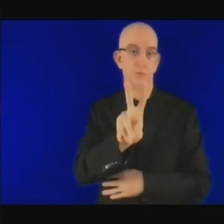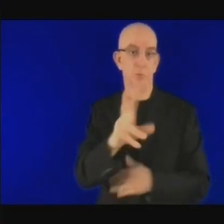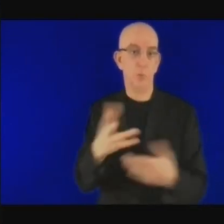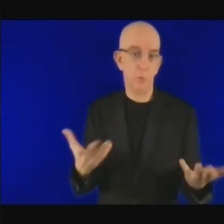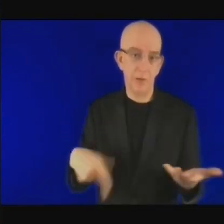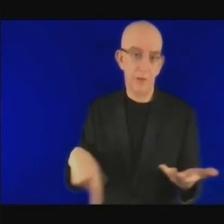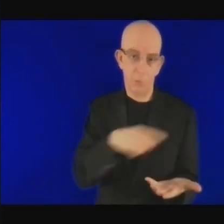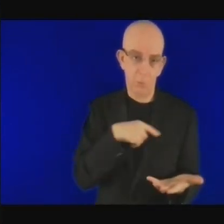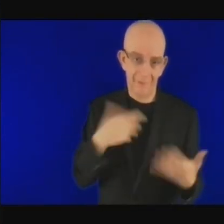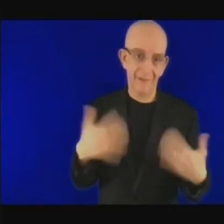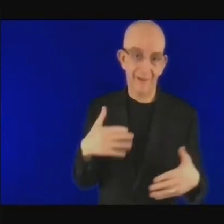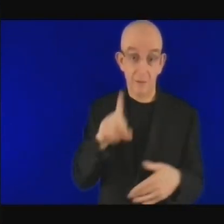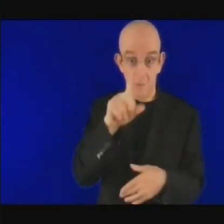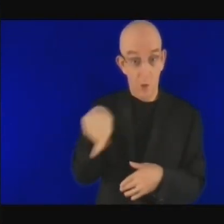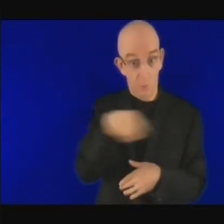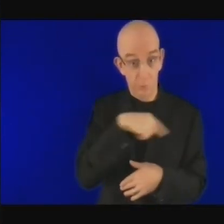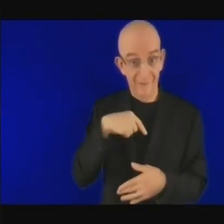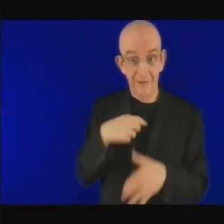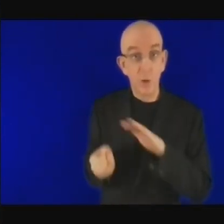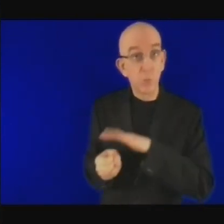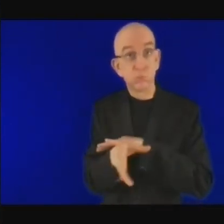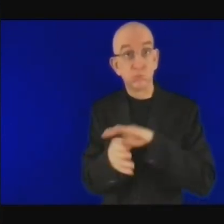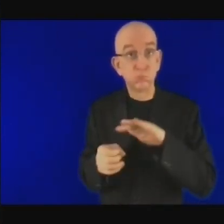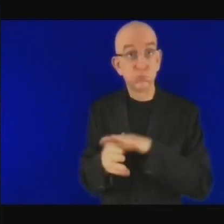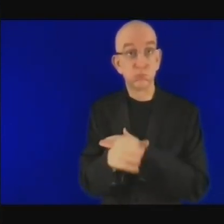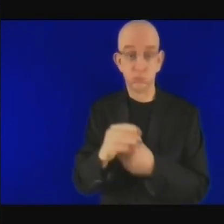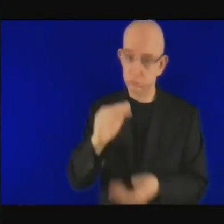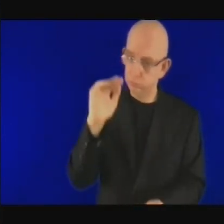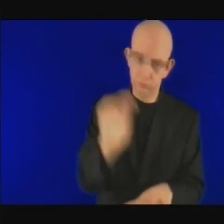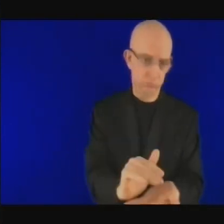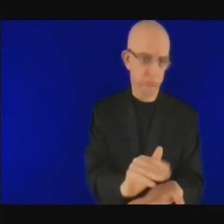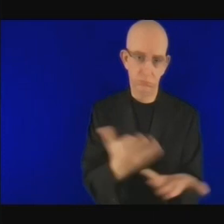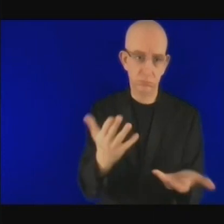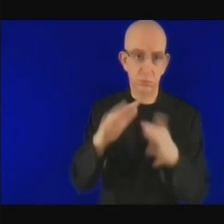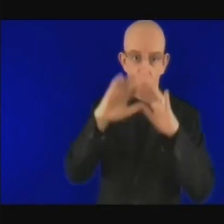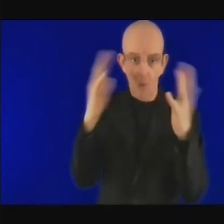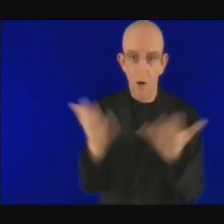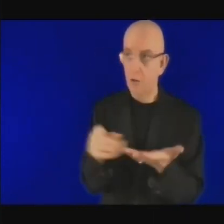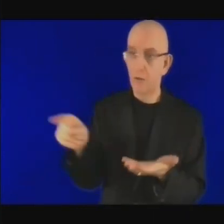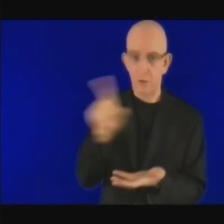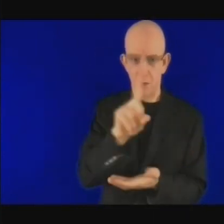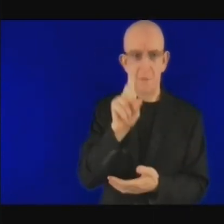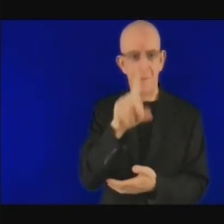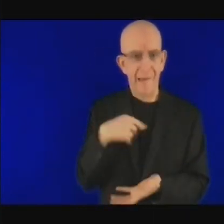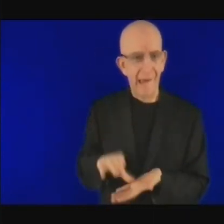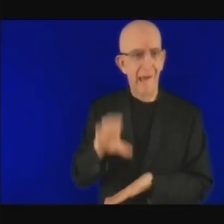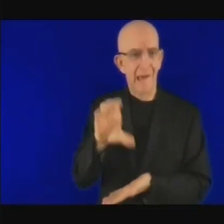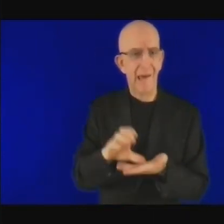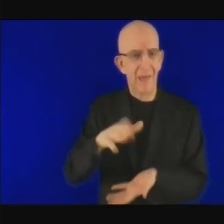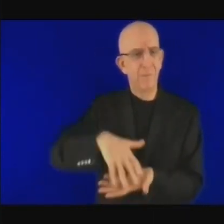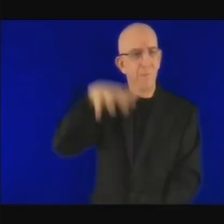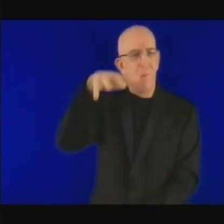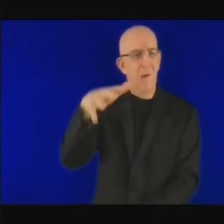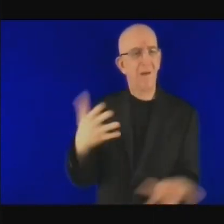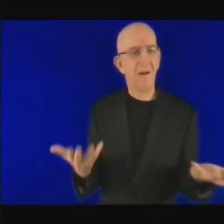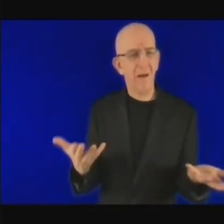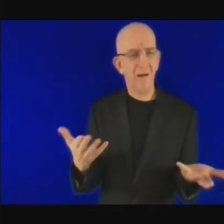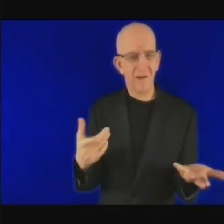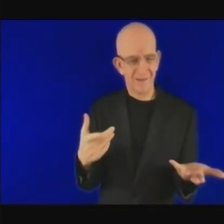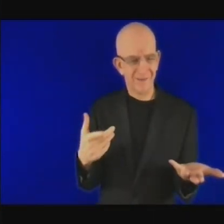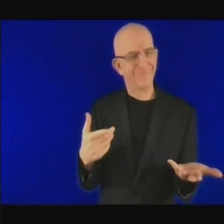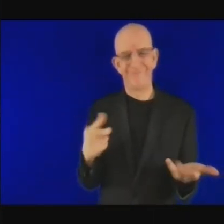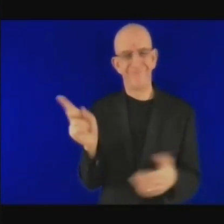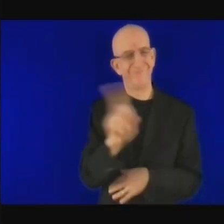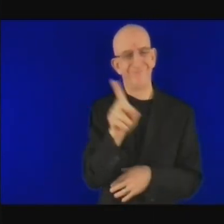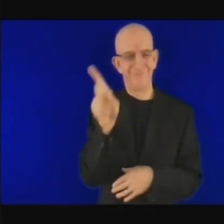Donc, pour cette raison, je crois qu'on devrait élaborer une meilleure description